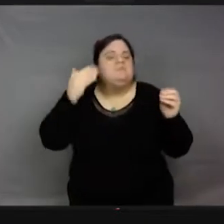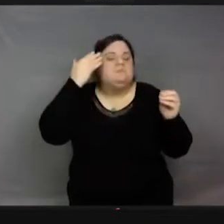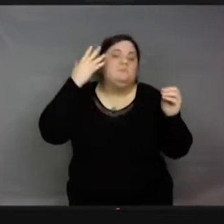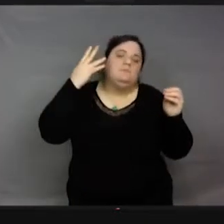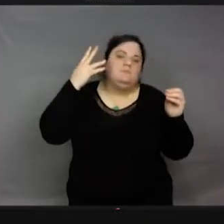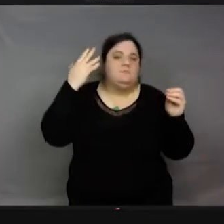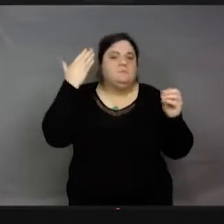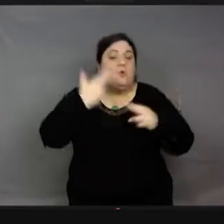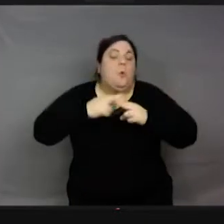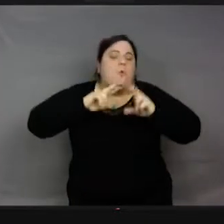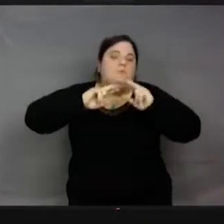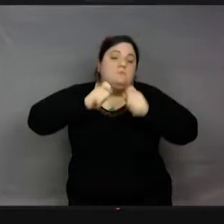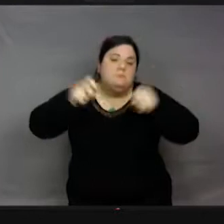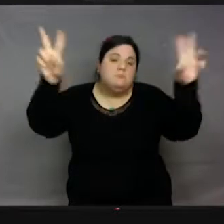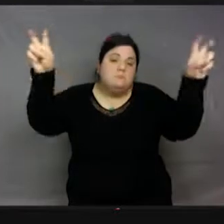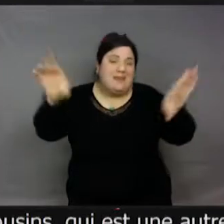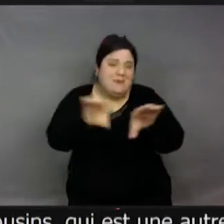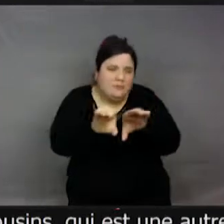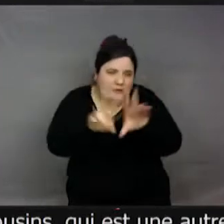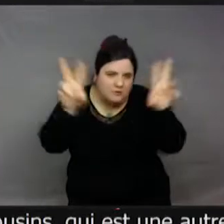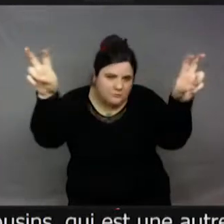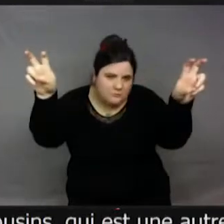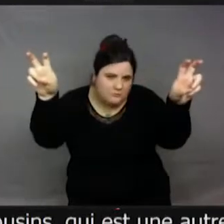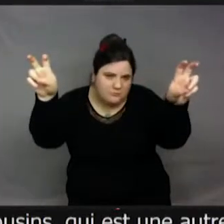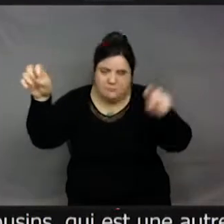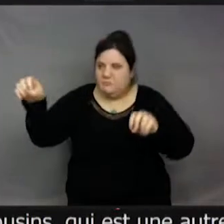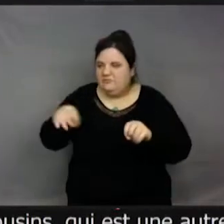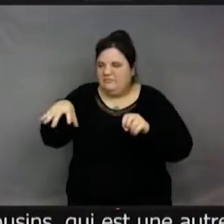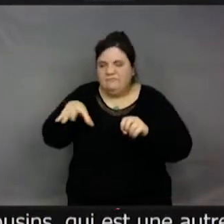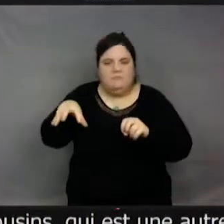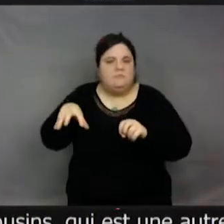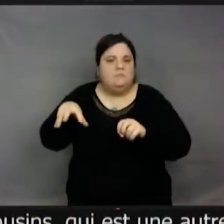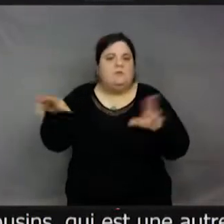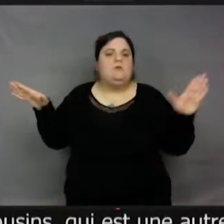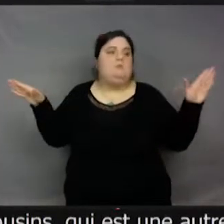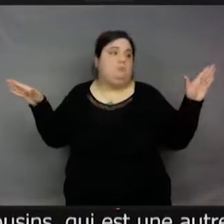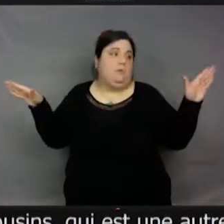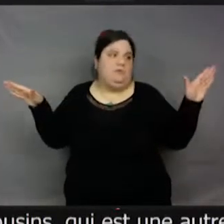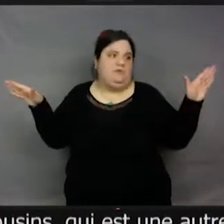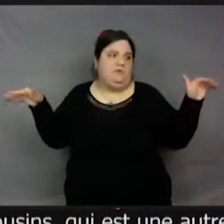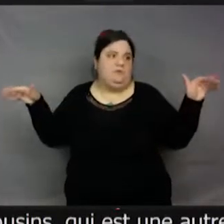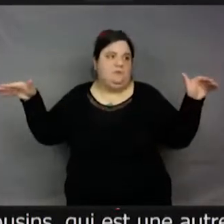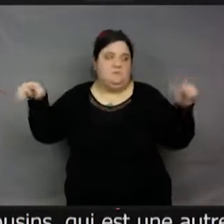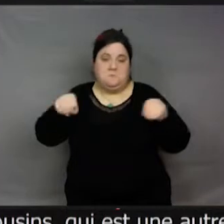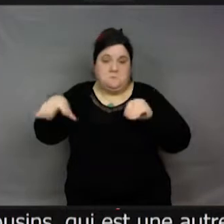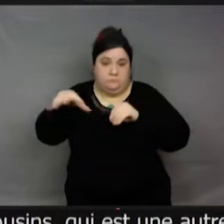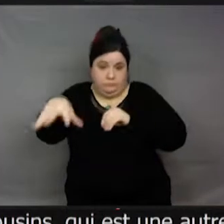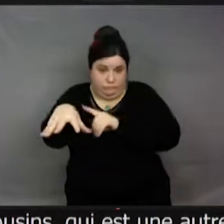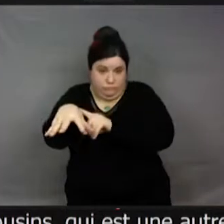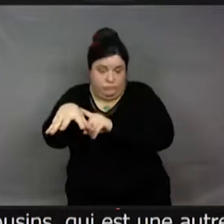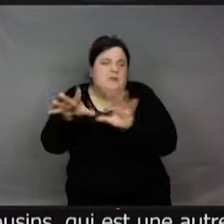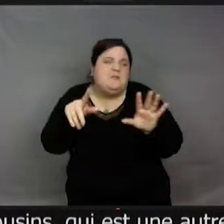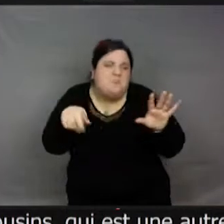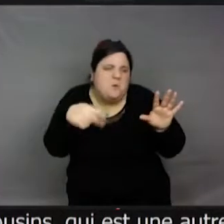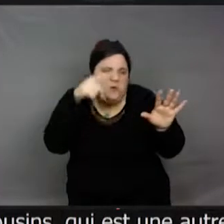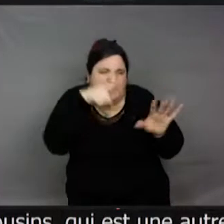espèce qui vient à l'intérieur des maisons, souvent la tipule du chou, enfin, peu importe, qui est un peu grisâtre, ces gros insectes.